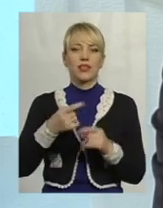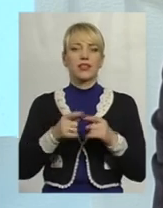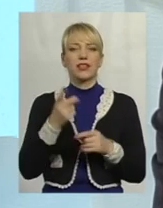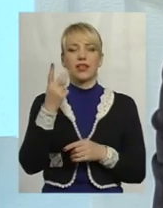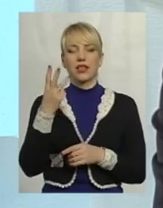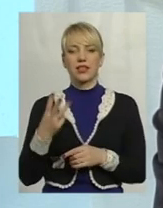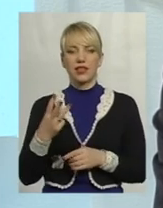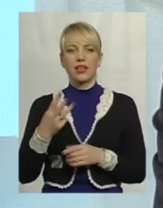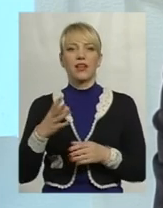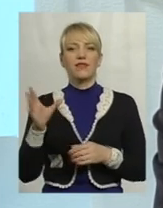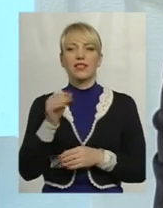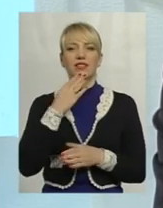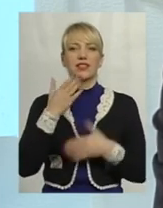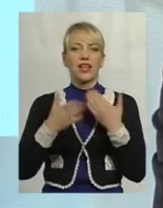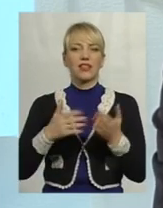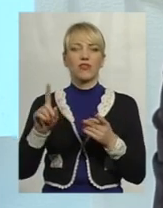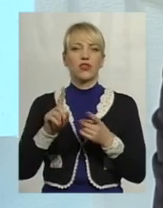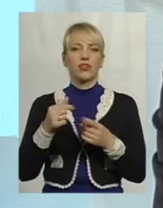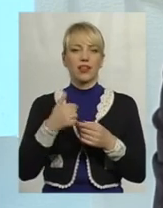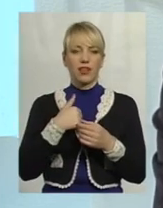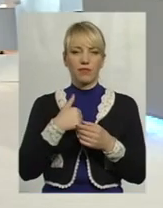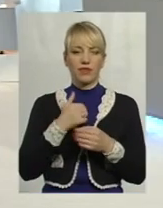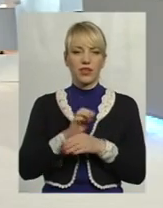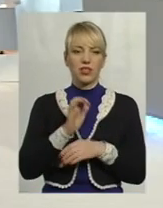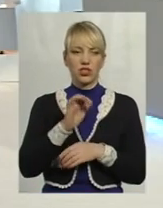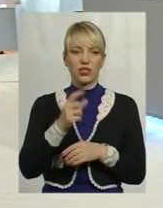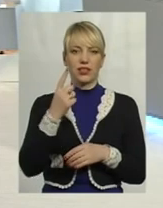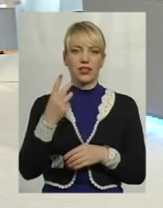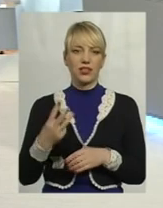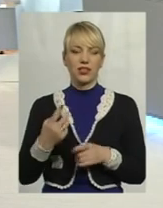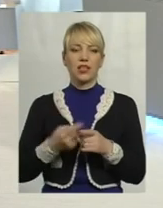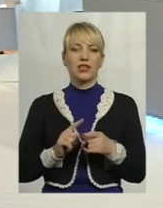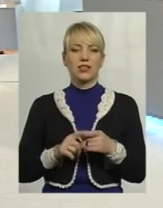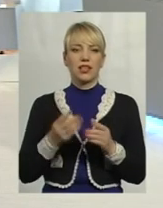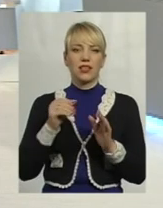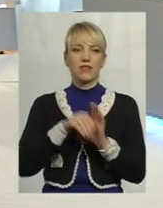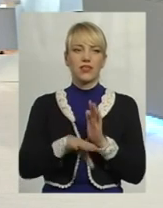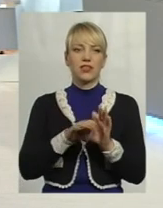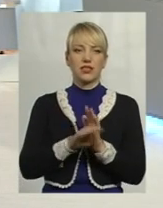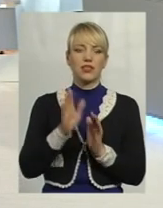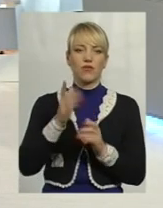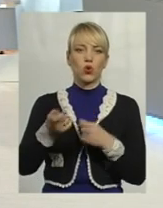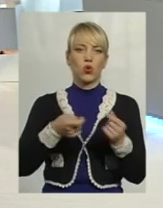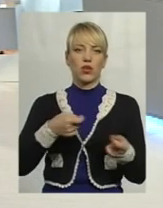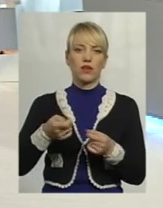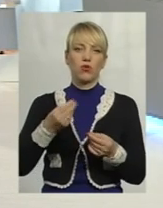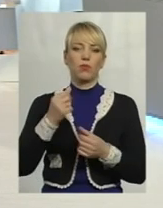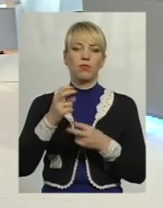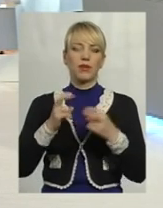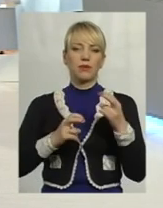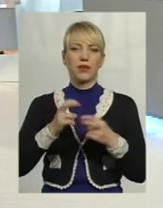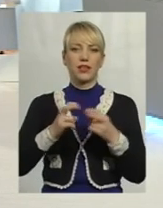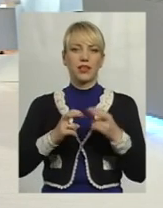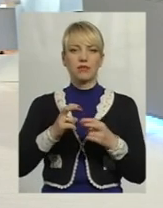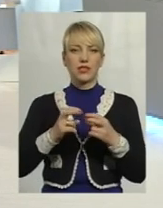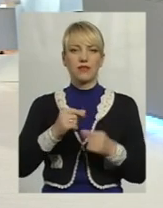від усіх заявок, які нам надійшли, третина – це інвестиції в торгівлю, тобто в підприємства торгівлі,